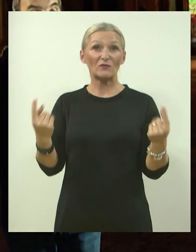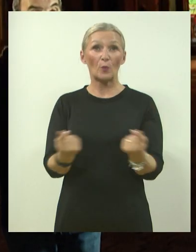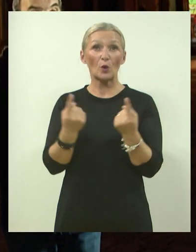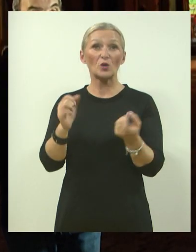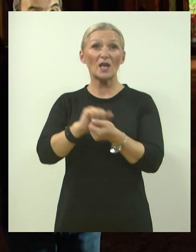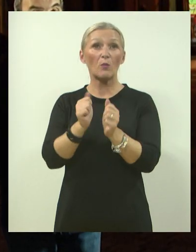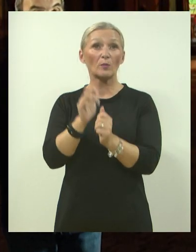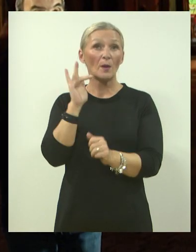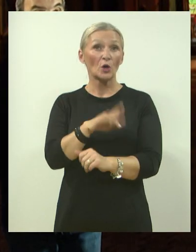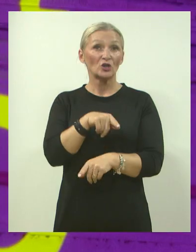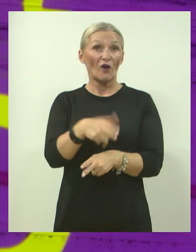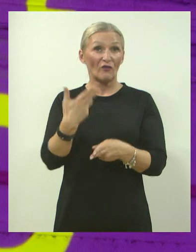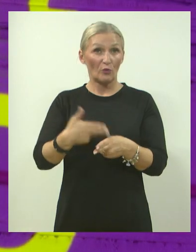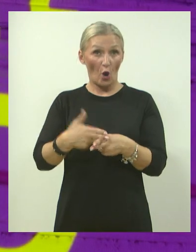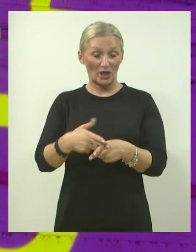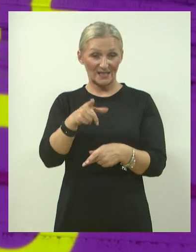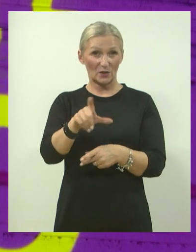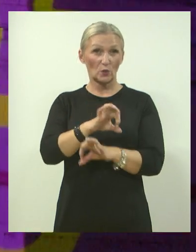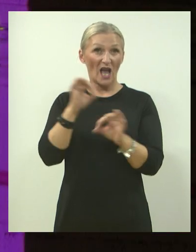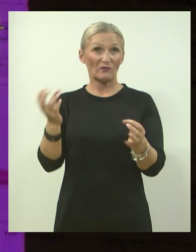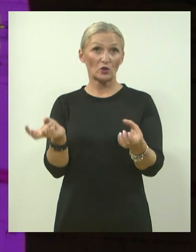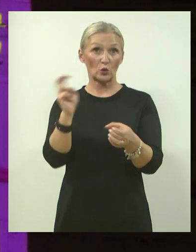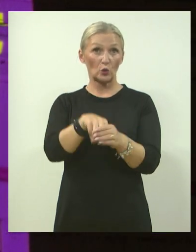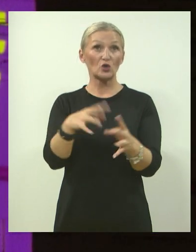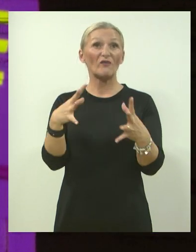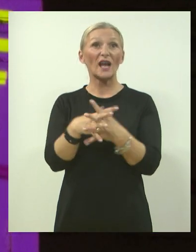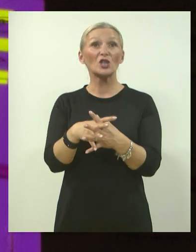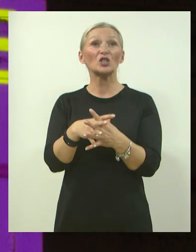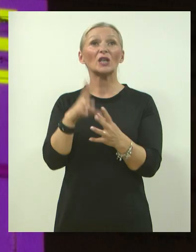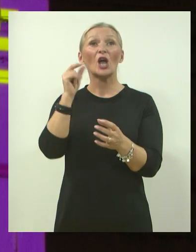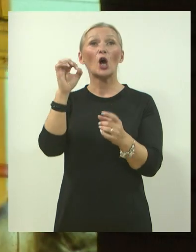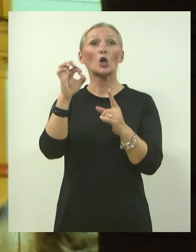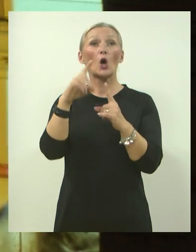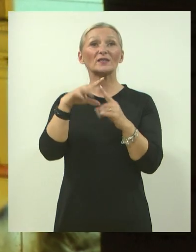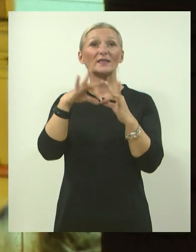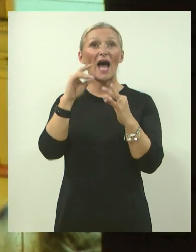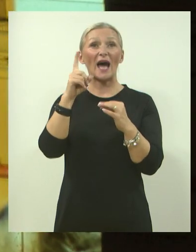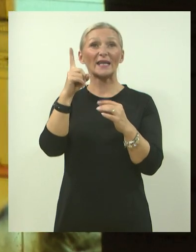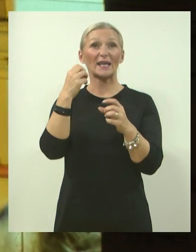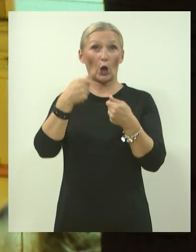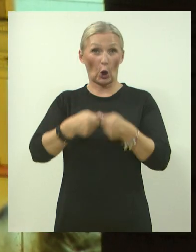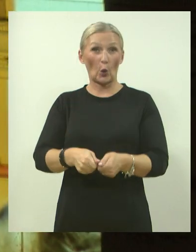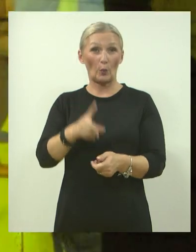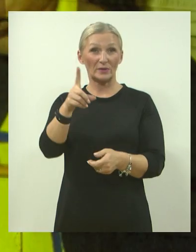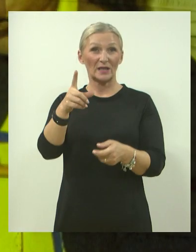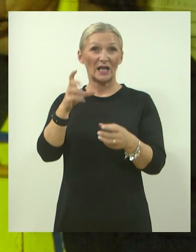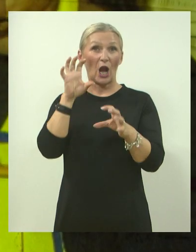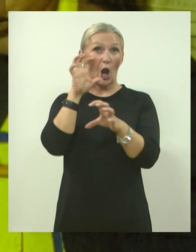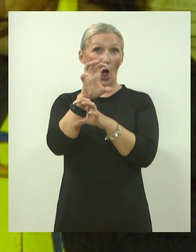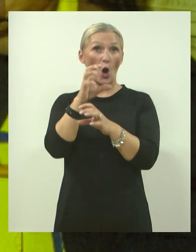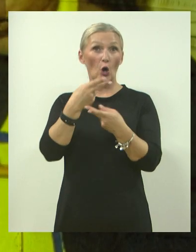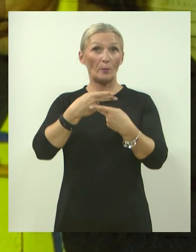borbe protiv ove bolesti. U javnu se akciju uključuje Varaždinski Rotary klub koji je logo globalne akcije End Polio Now